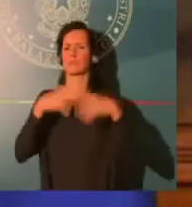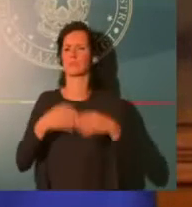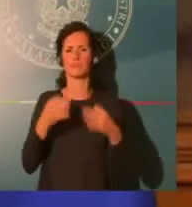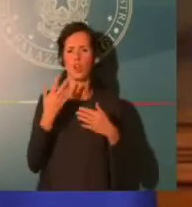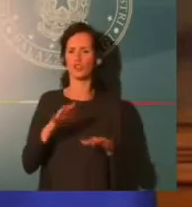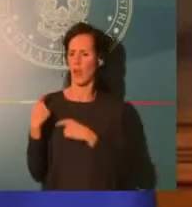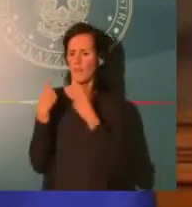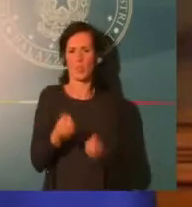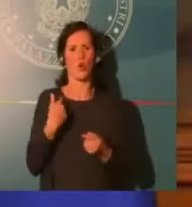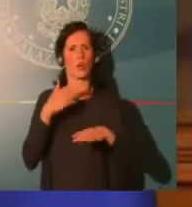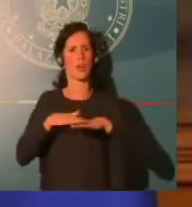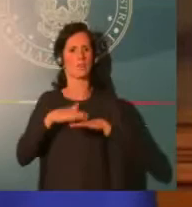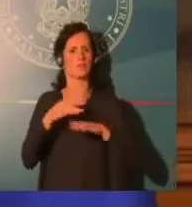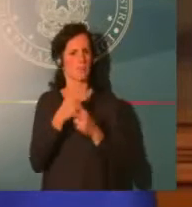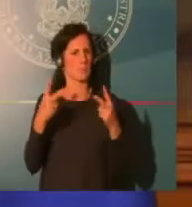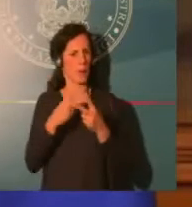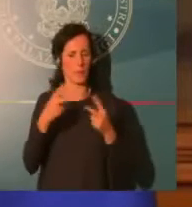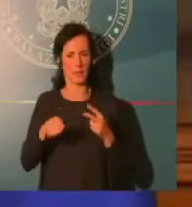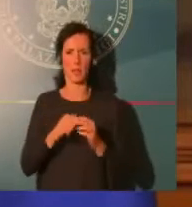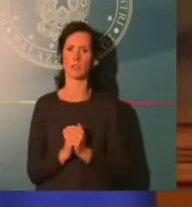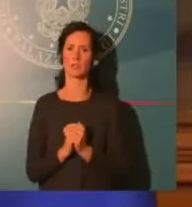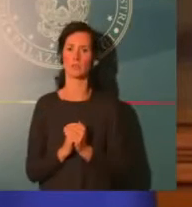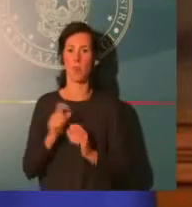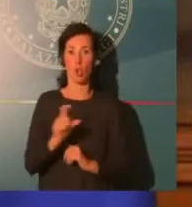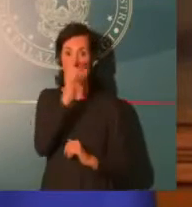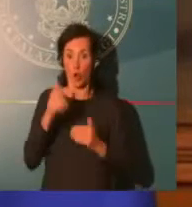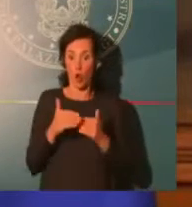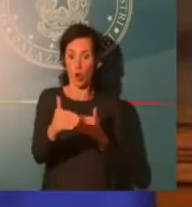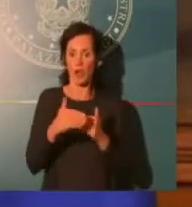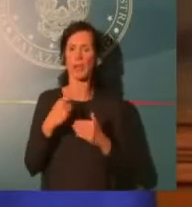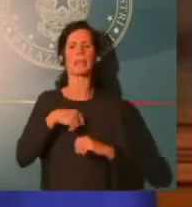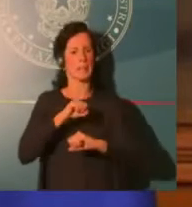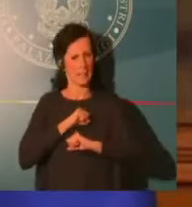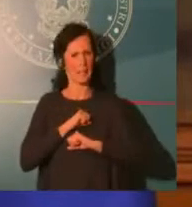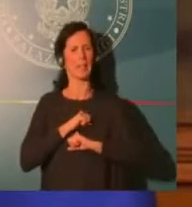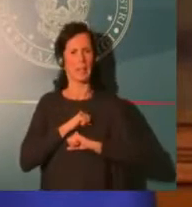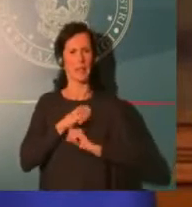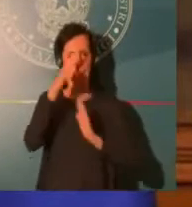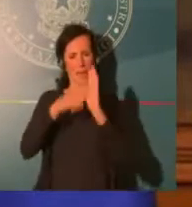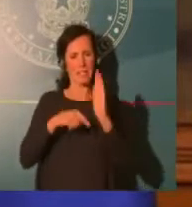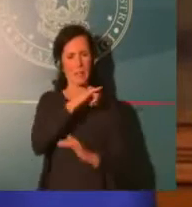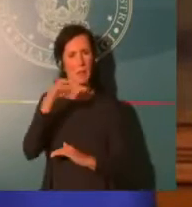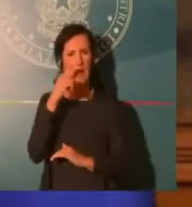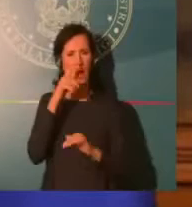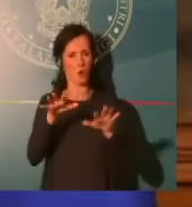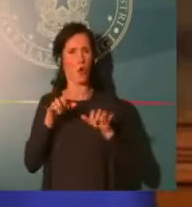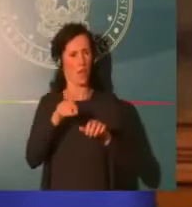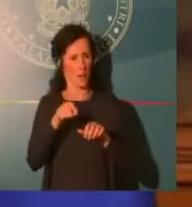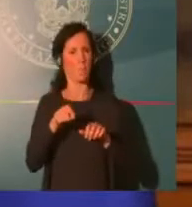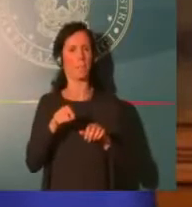chi aveva già aderito alla prima edizione del contributo a fondo perduto potrà riceverlo.